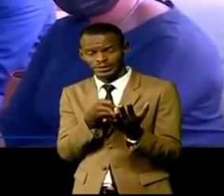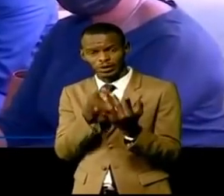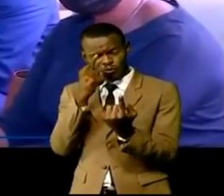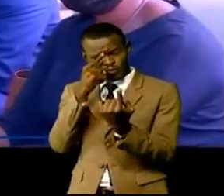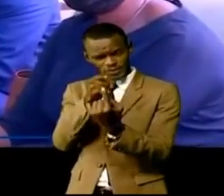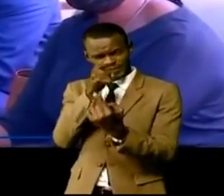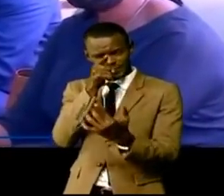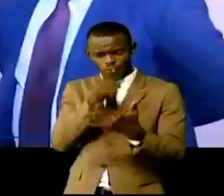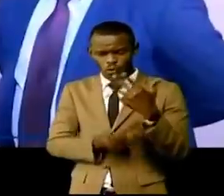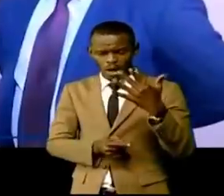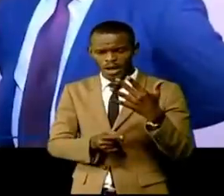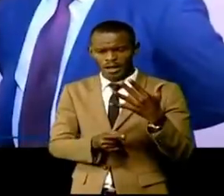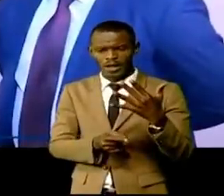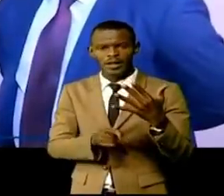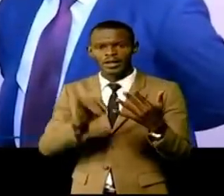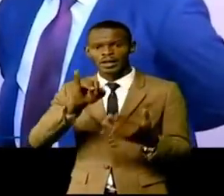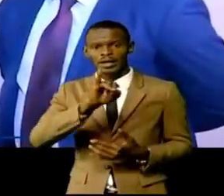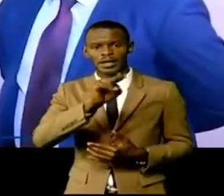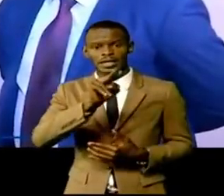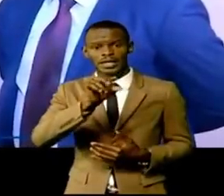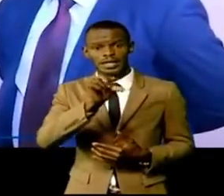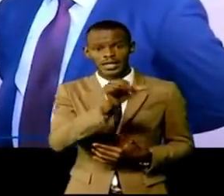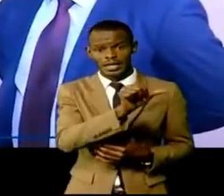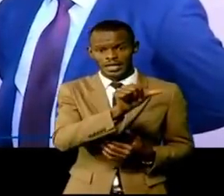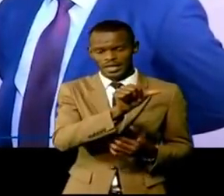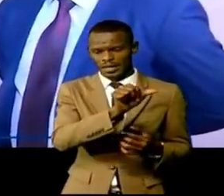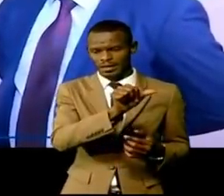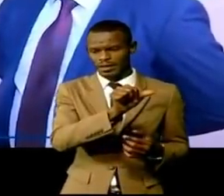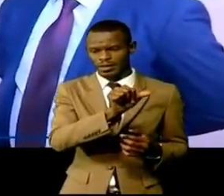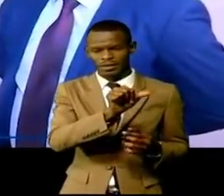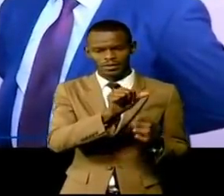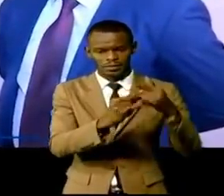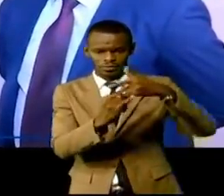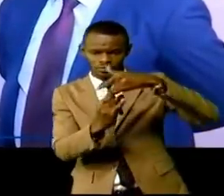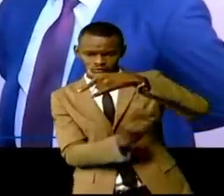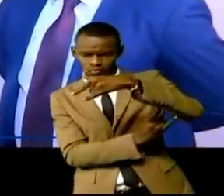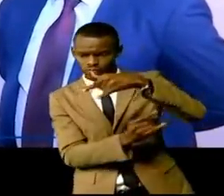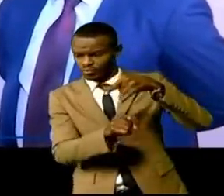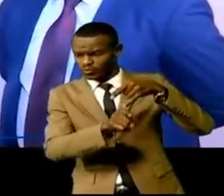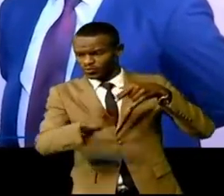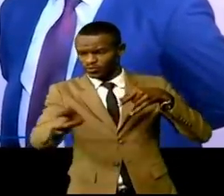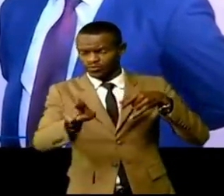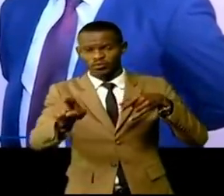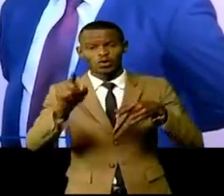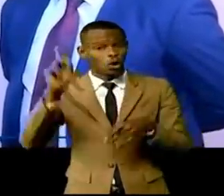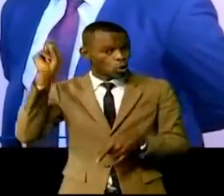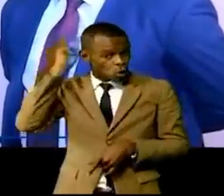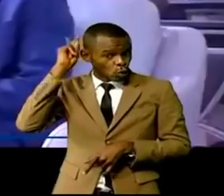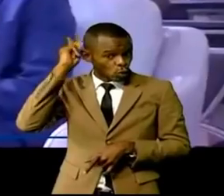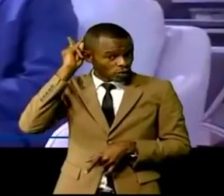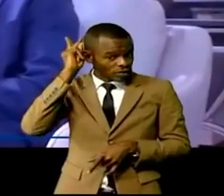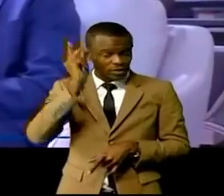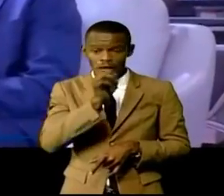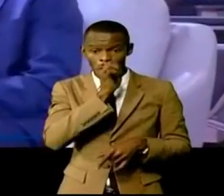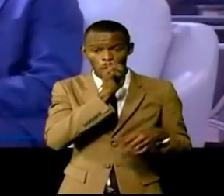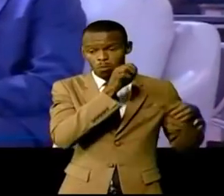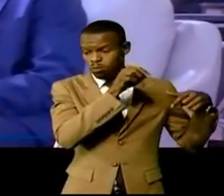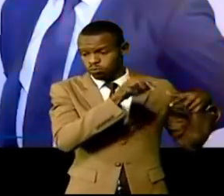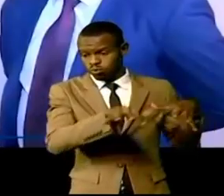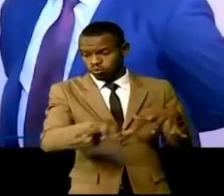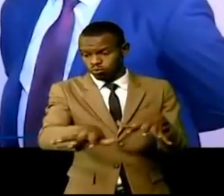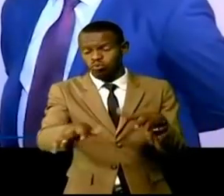et ensuite la réhabilitation mise à disposition de 25 MW en zillot. Nous